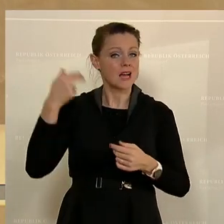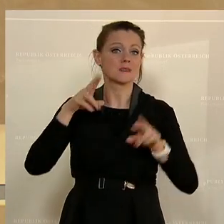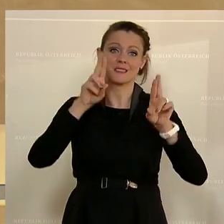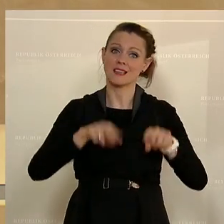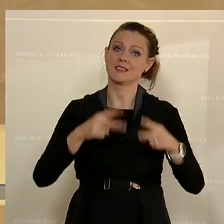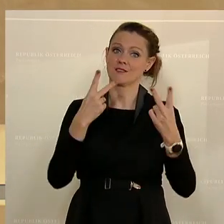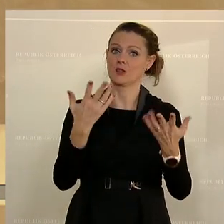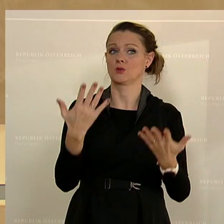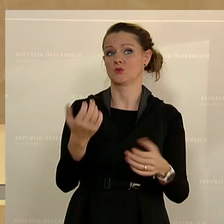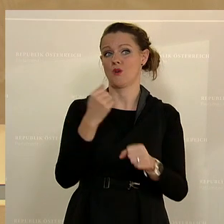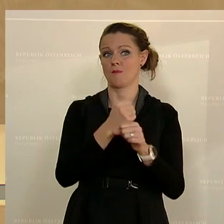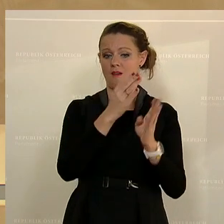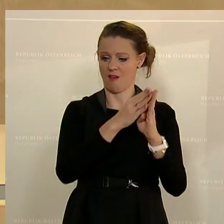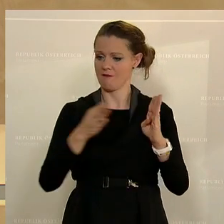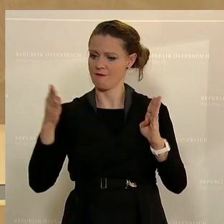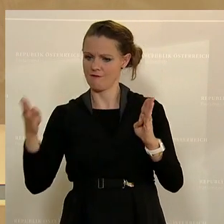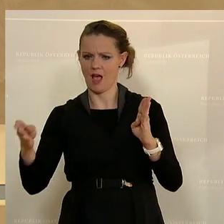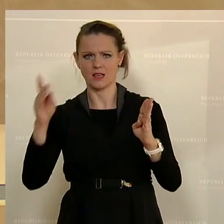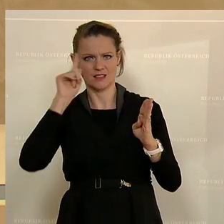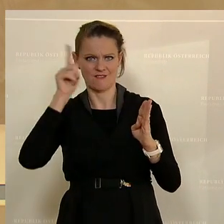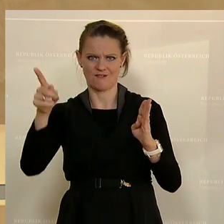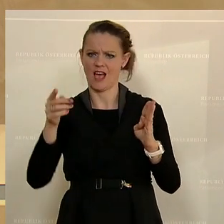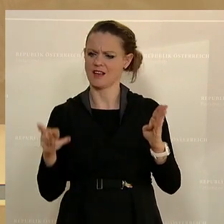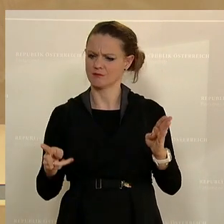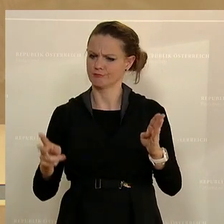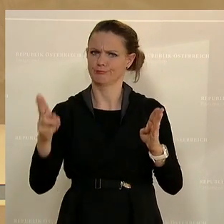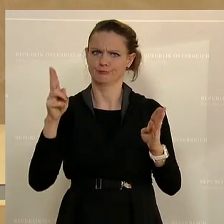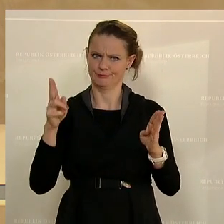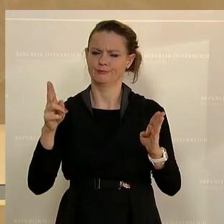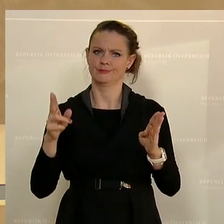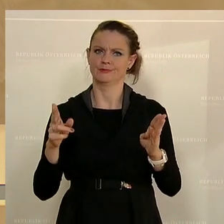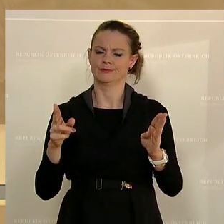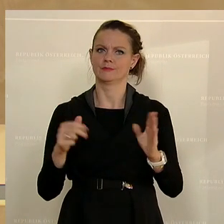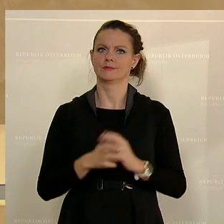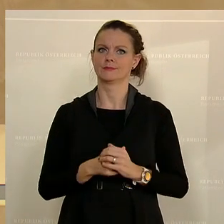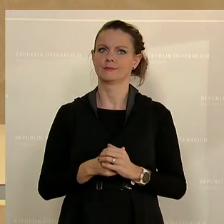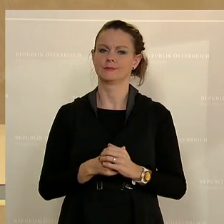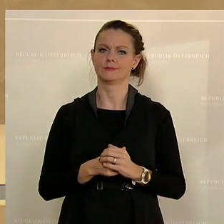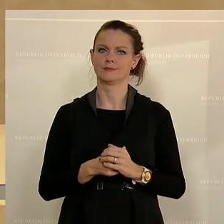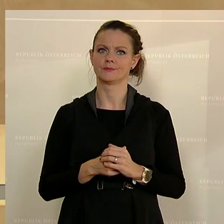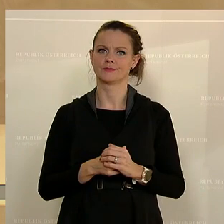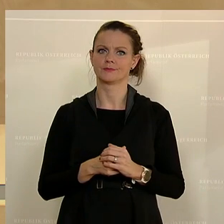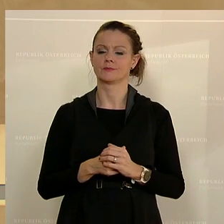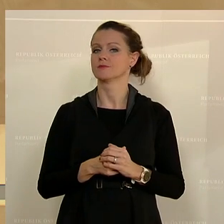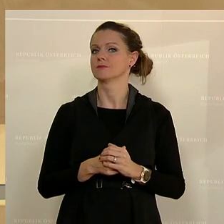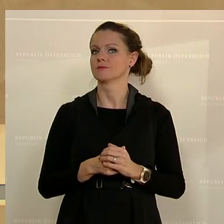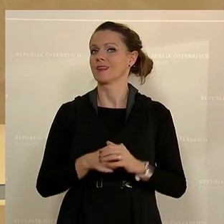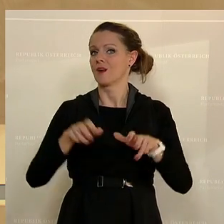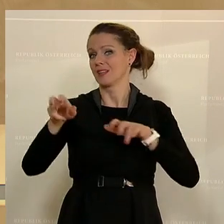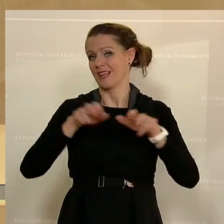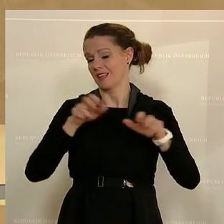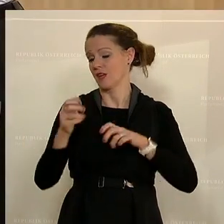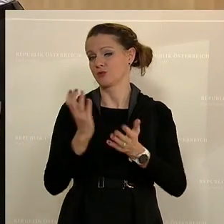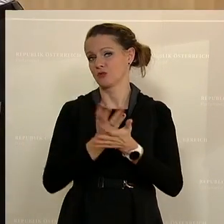das so zu machen für einen überschaubaren Zeitraum und ohne explizit, und das hat diese Regierung sich auch vorgenommen,